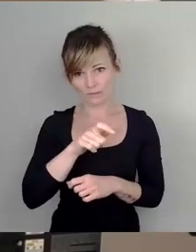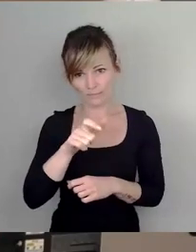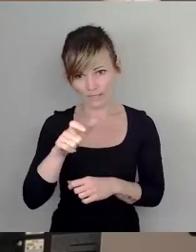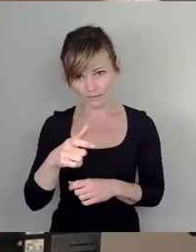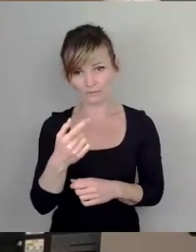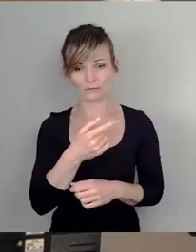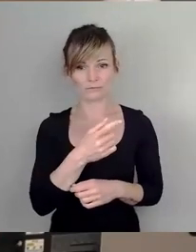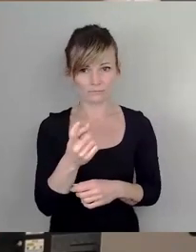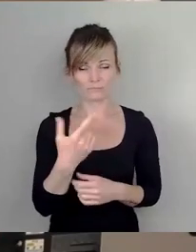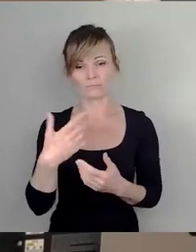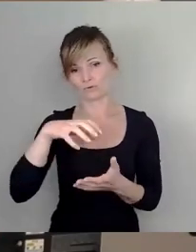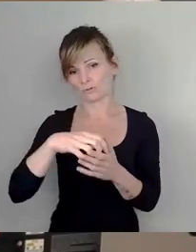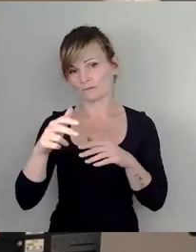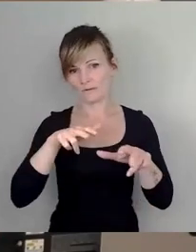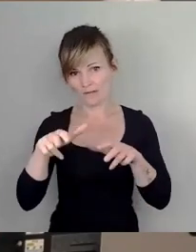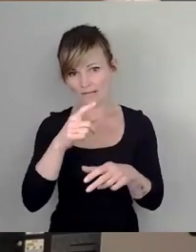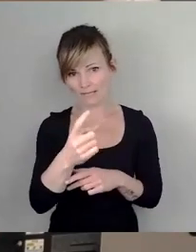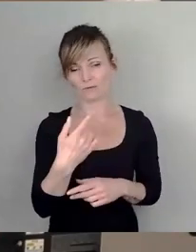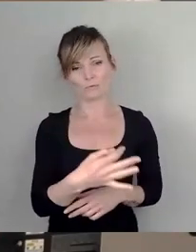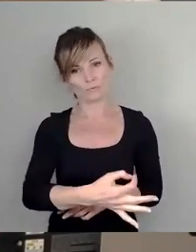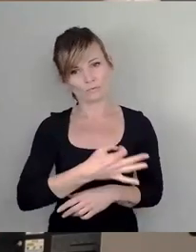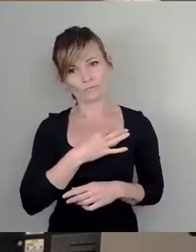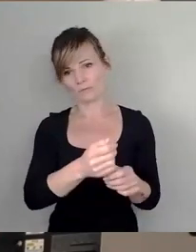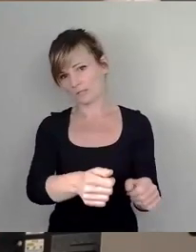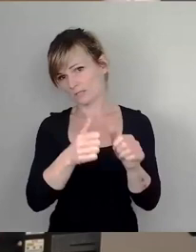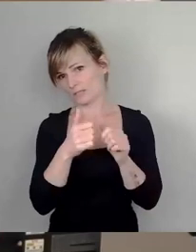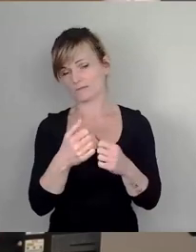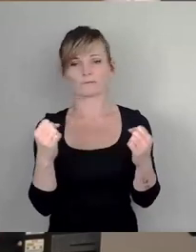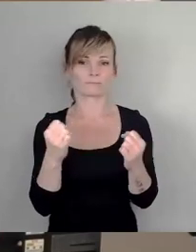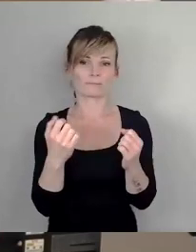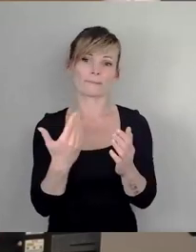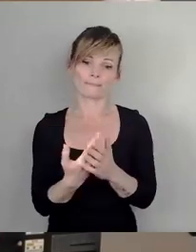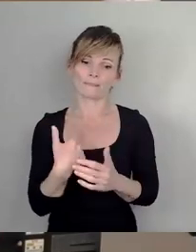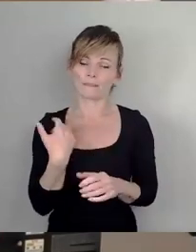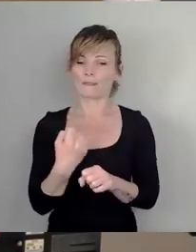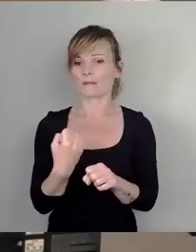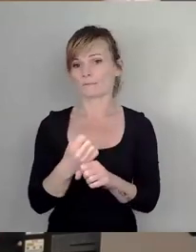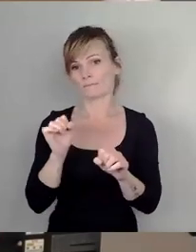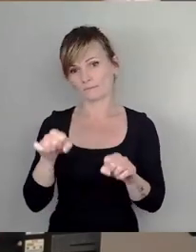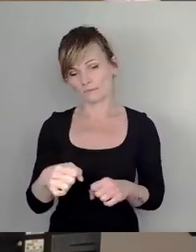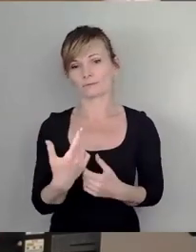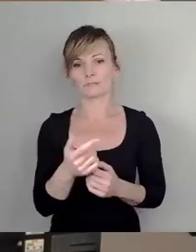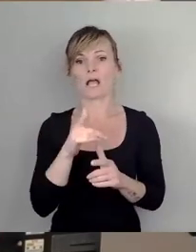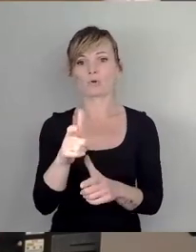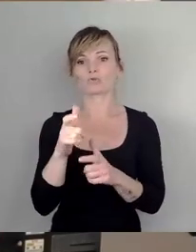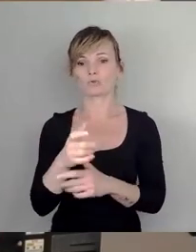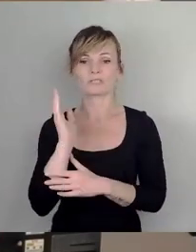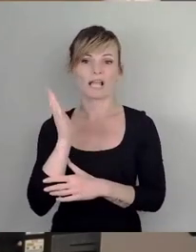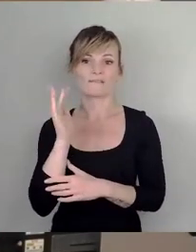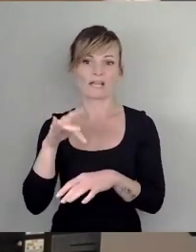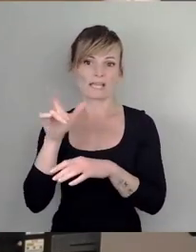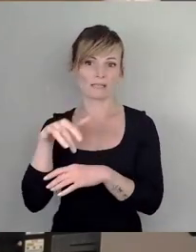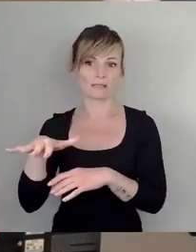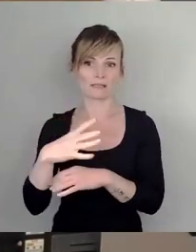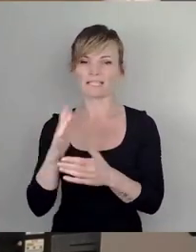der Stadtverwaltung, die mir sehr geholfen haben, diese Arbeit zu ermöglichen. Das sind die Ausschussreferentinnen, die immer nie so erwähnt werden.